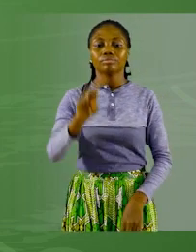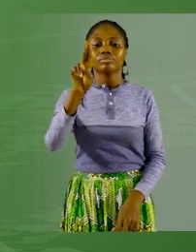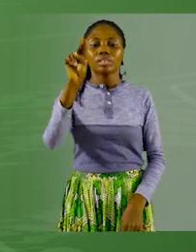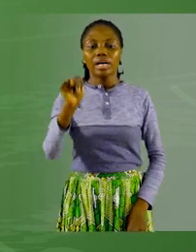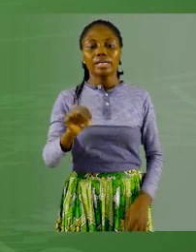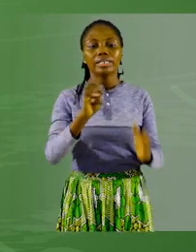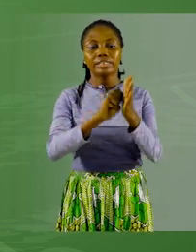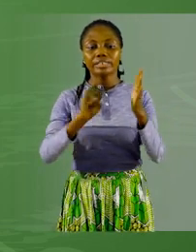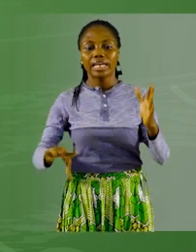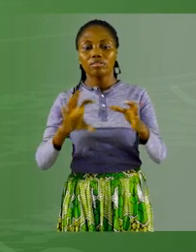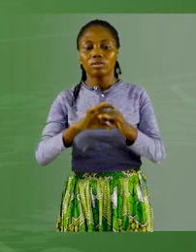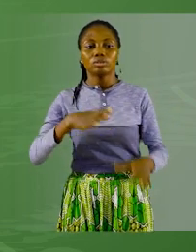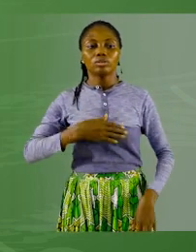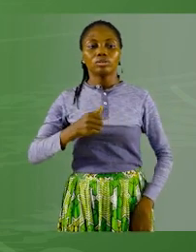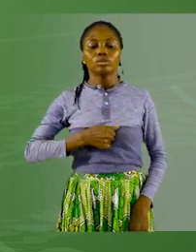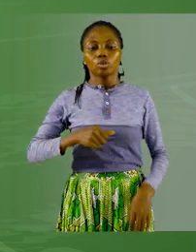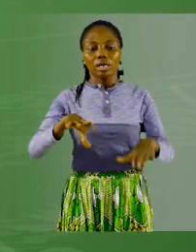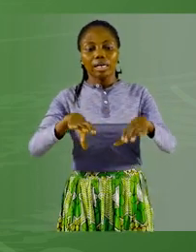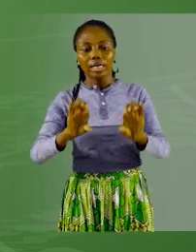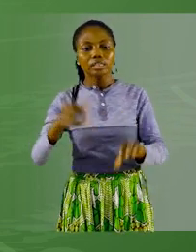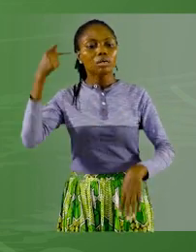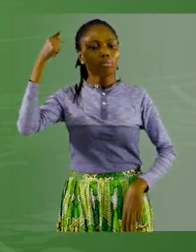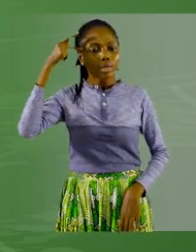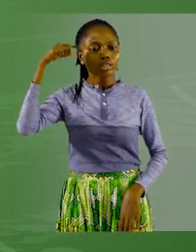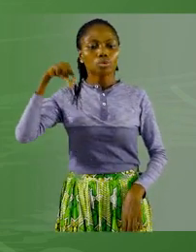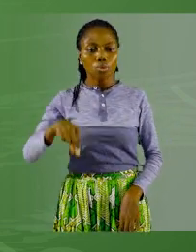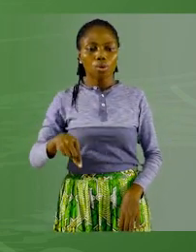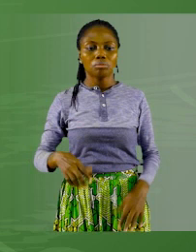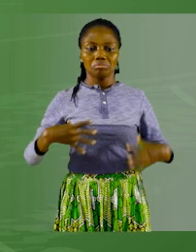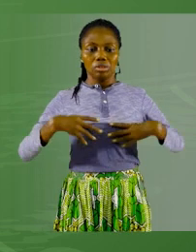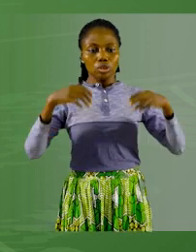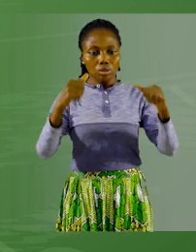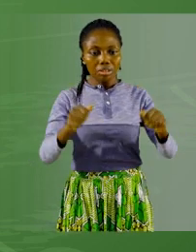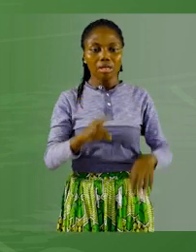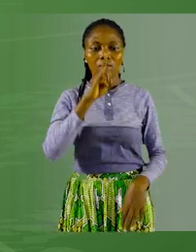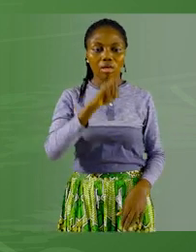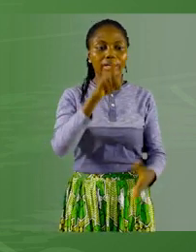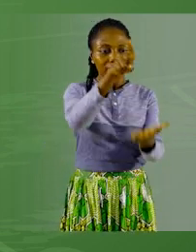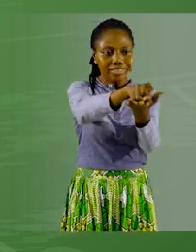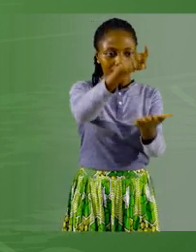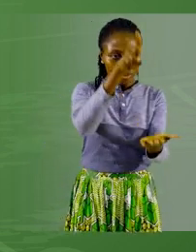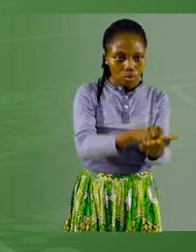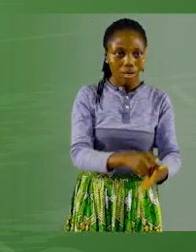élève de ma classe pense que se faire soigner est un droit.